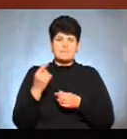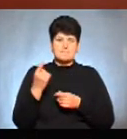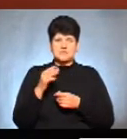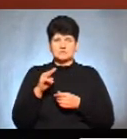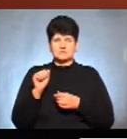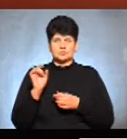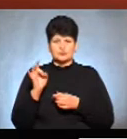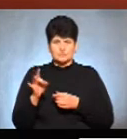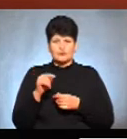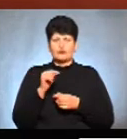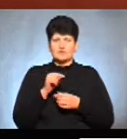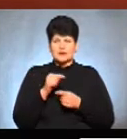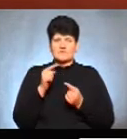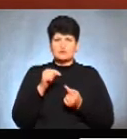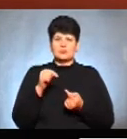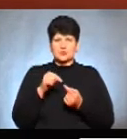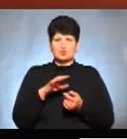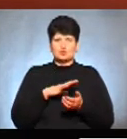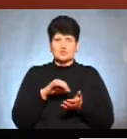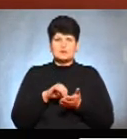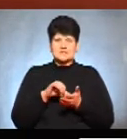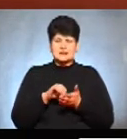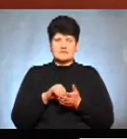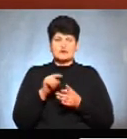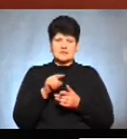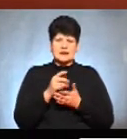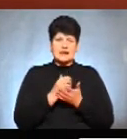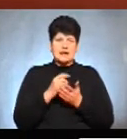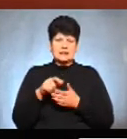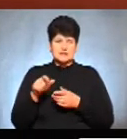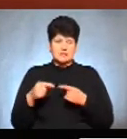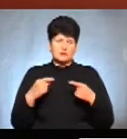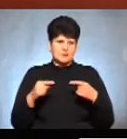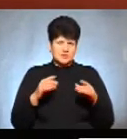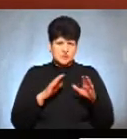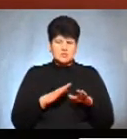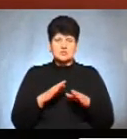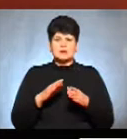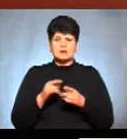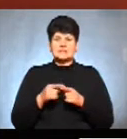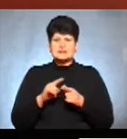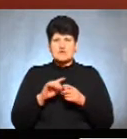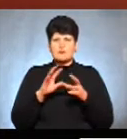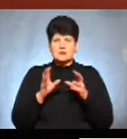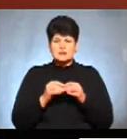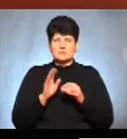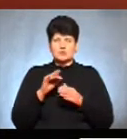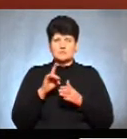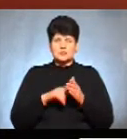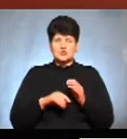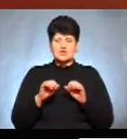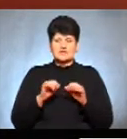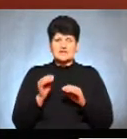турі. Тобто, вони, відповідно, були представниками чи від тих самих кандидатів, чи від інших кандидатів. Тобто, в принципі, будемо надіяти, що керівний склад, як